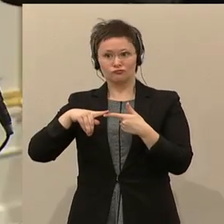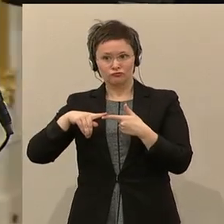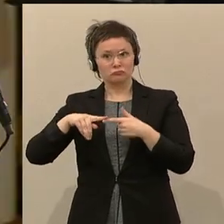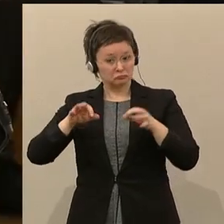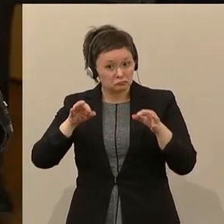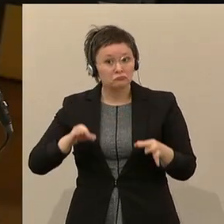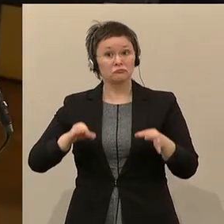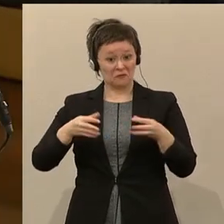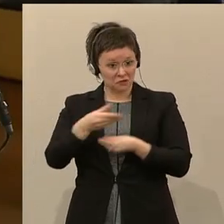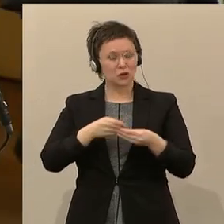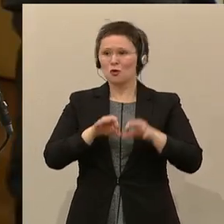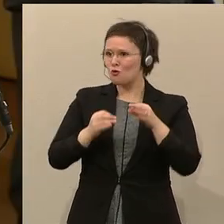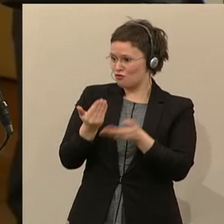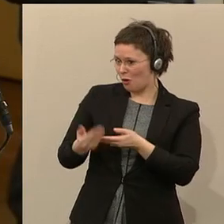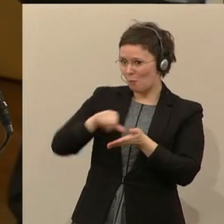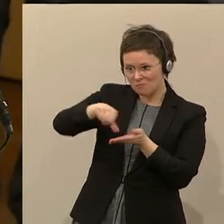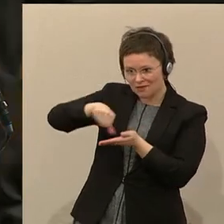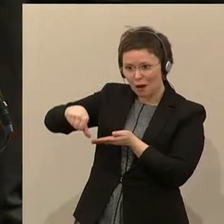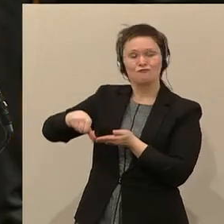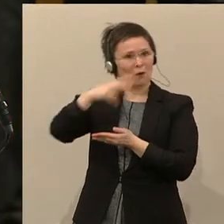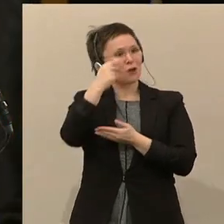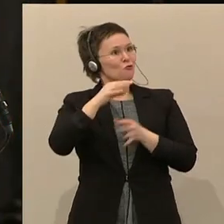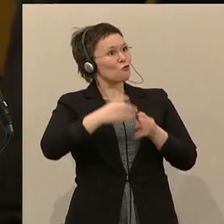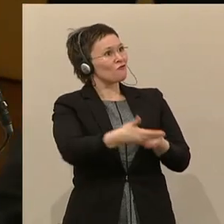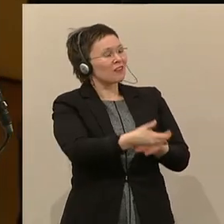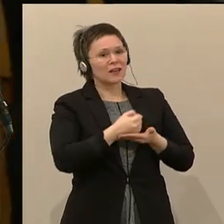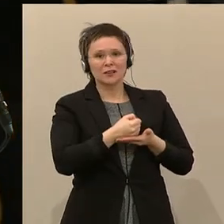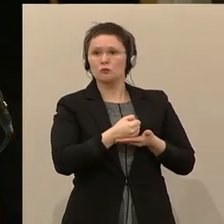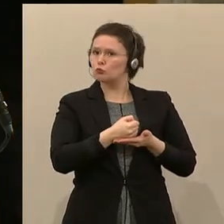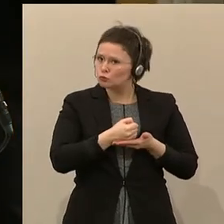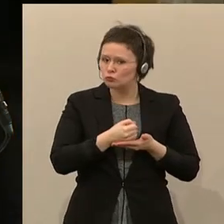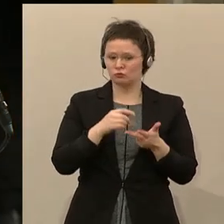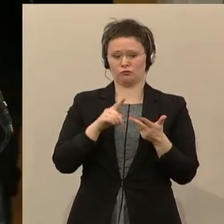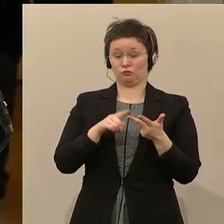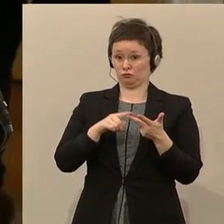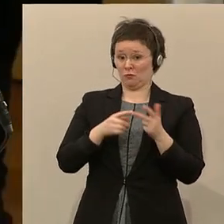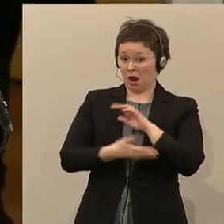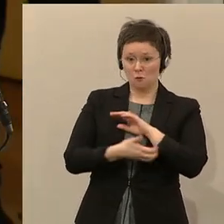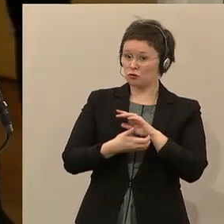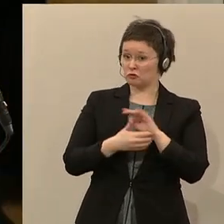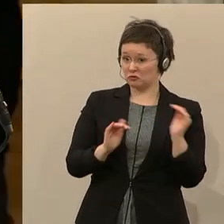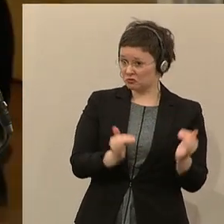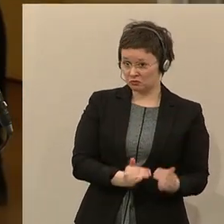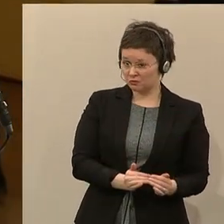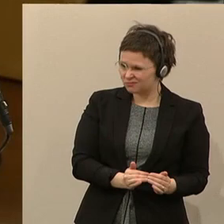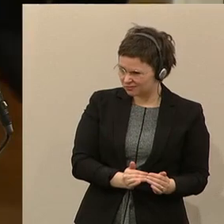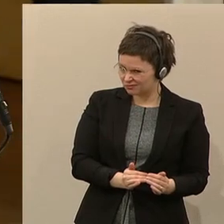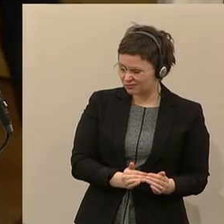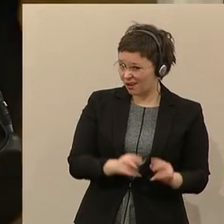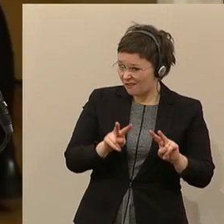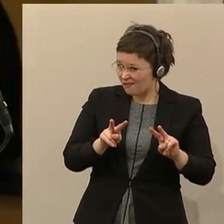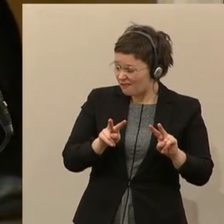bezahlt und die Menschen gut verdienen. Man könnte erwarten, dass es keine Armut mehr gibt. Aber ist das so?